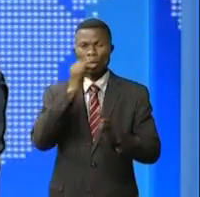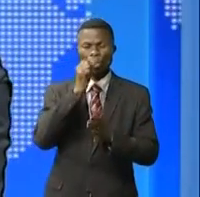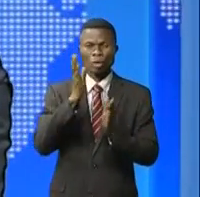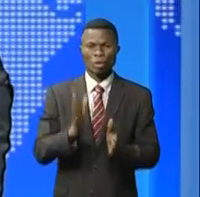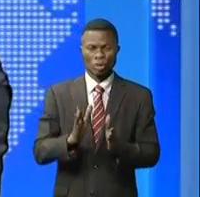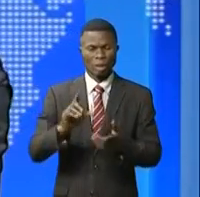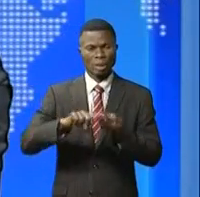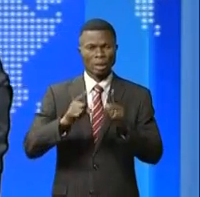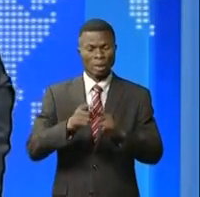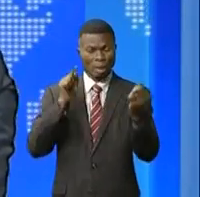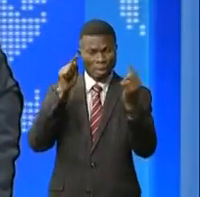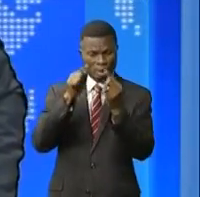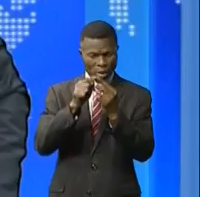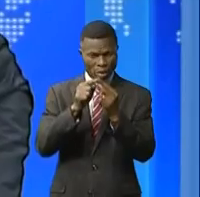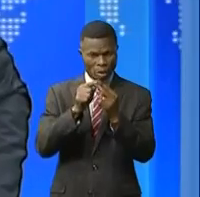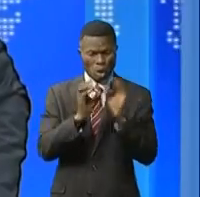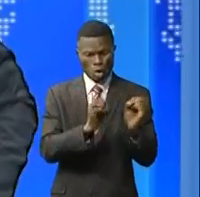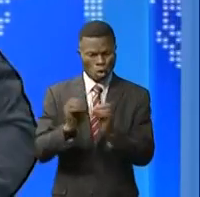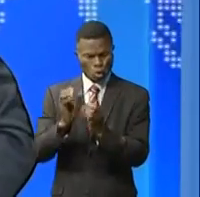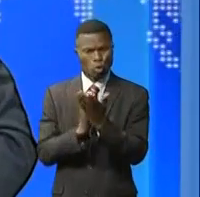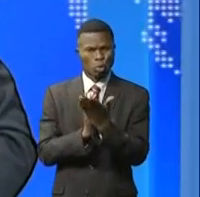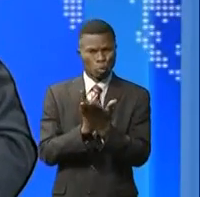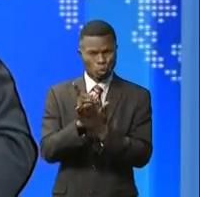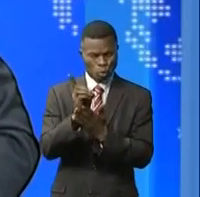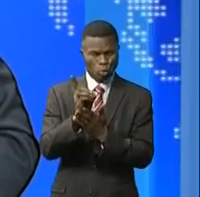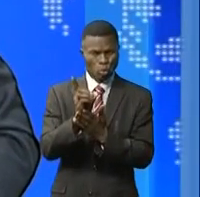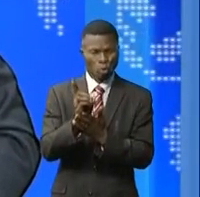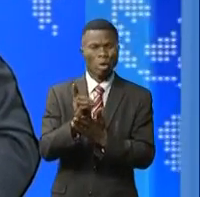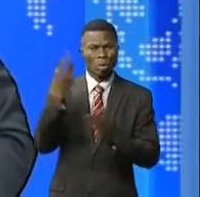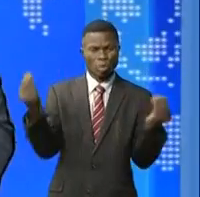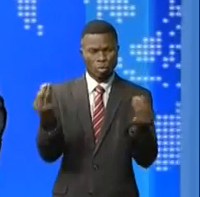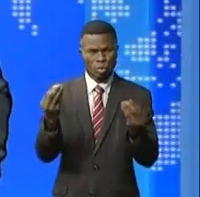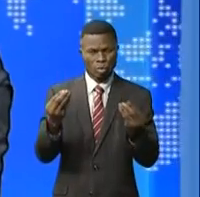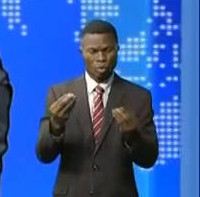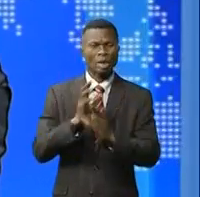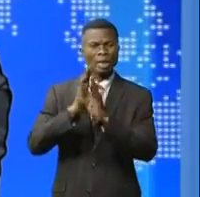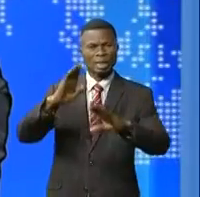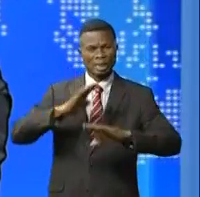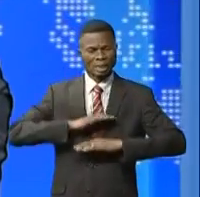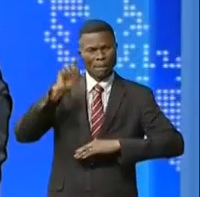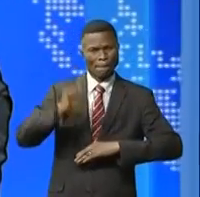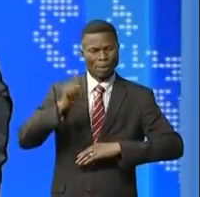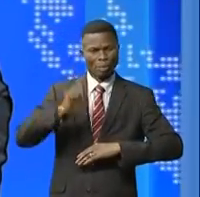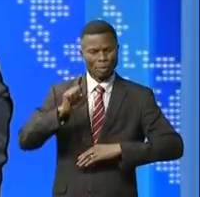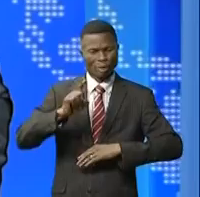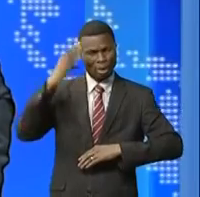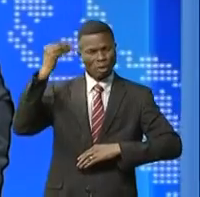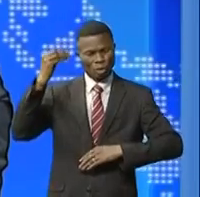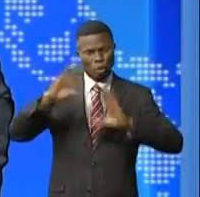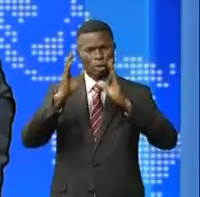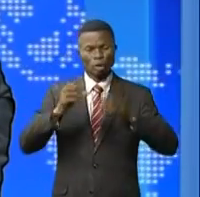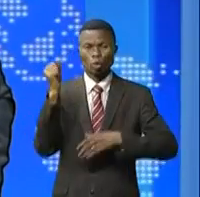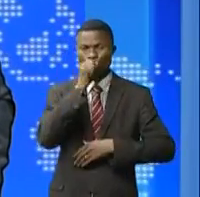dont l'objectif est de remettre cette structure sur le rail en vue de répondre aux exigences et aspirations des